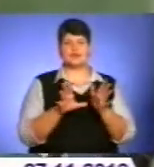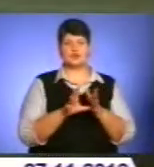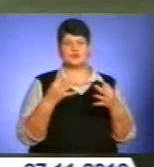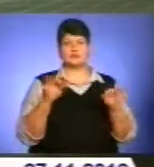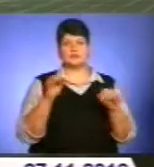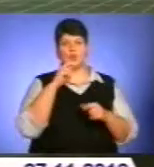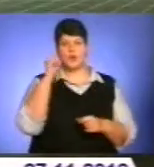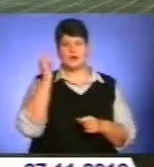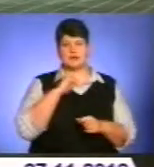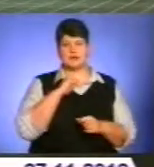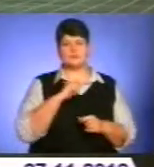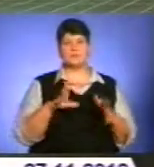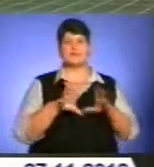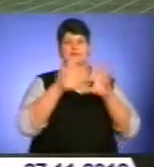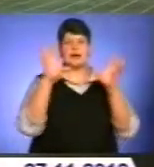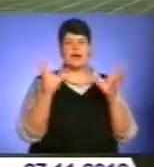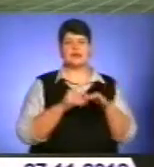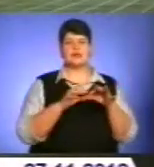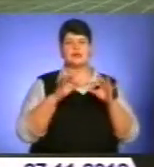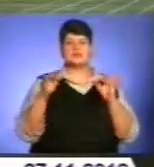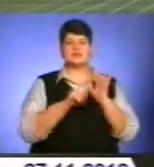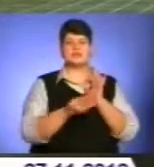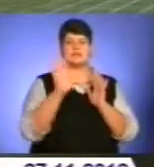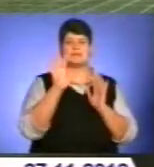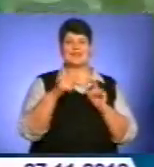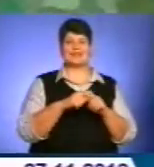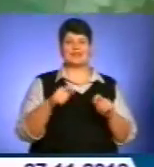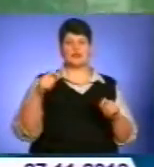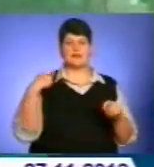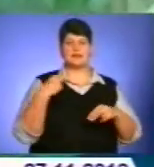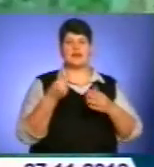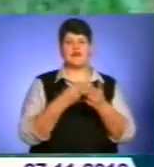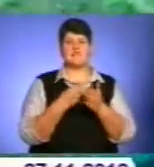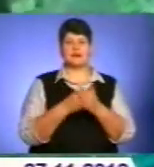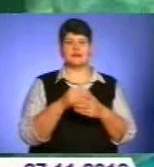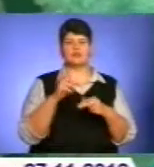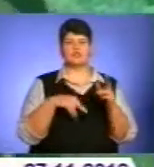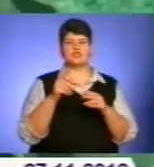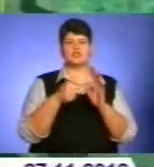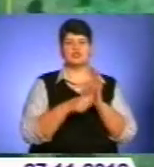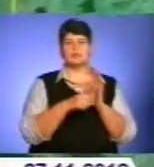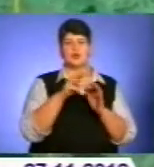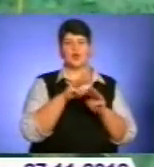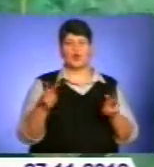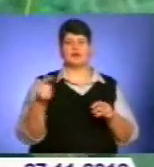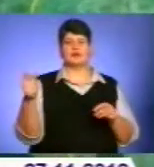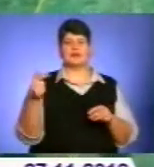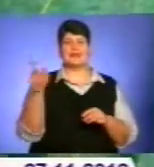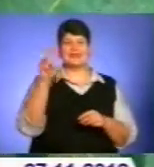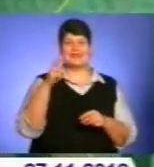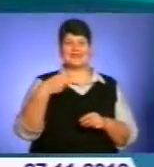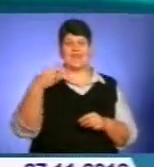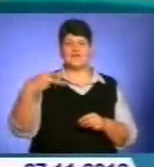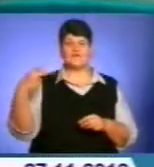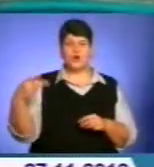України. Загальна довжина газопроводу складе 65 кілометрів, а вартість будівництва майже 900 мільйонів євро. Реалізувати проєкт планують за 5